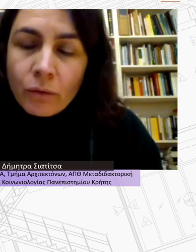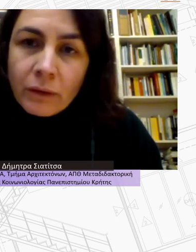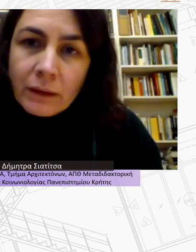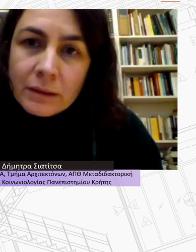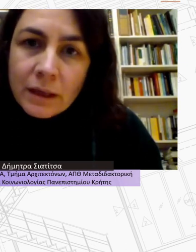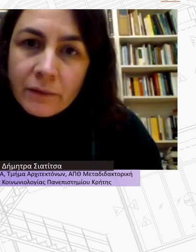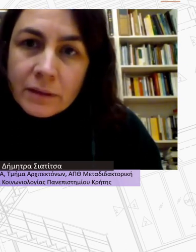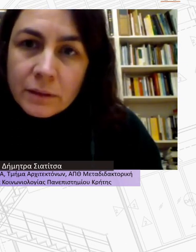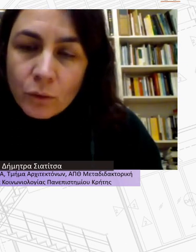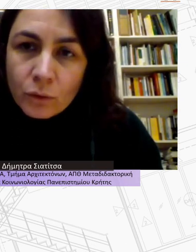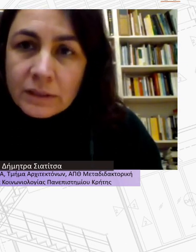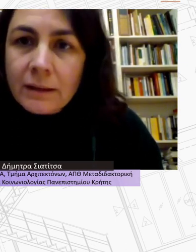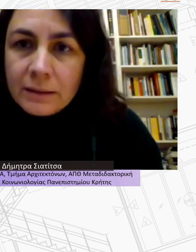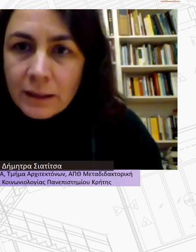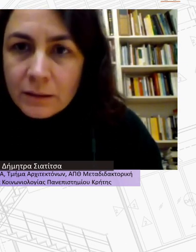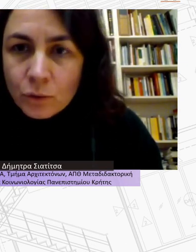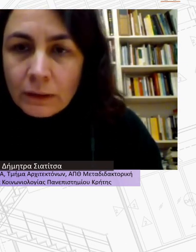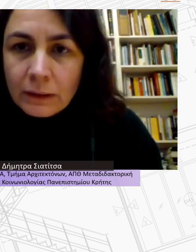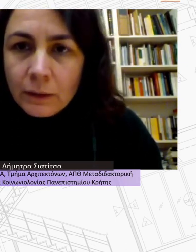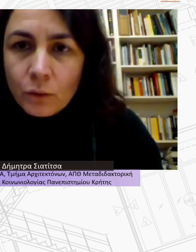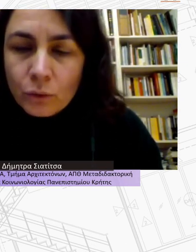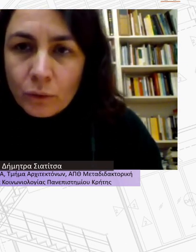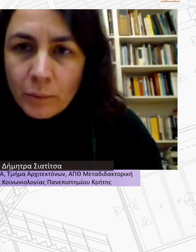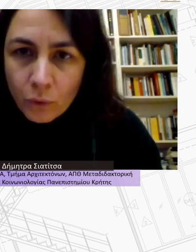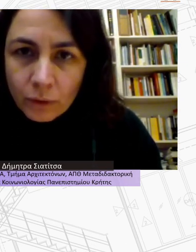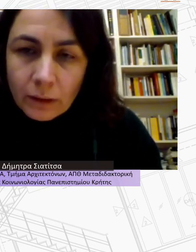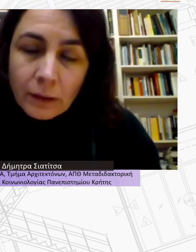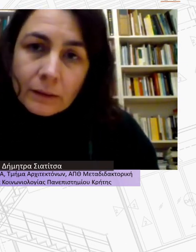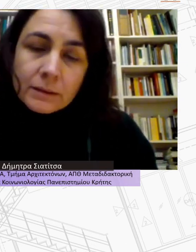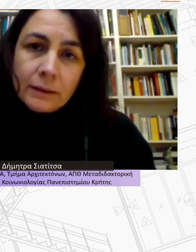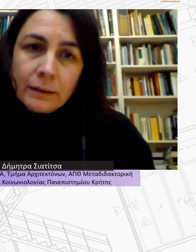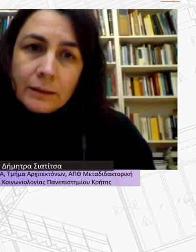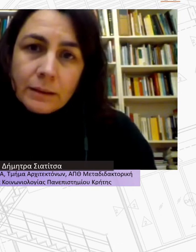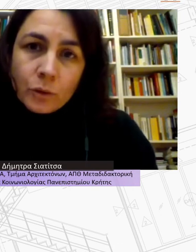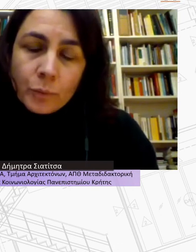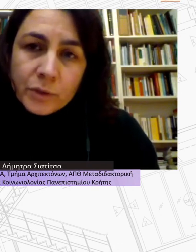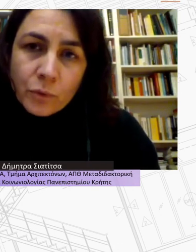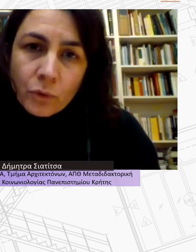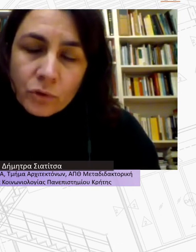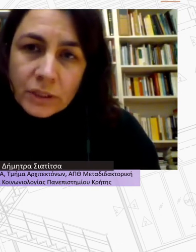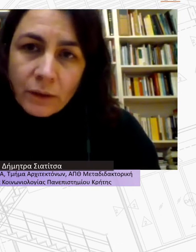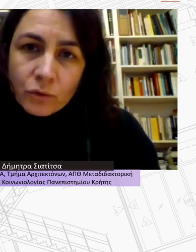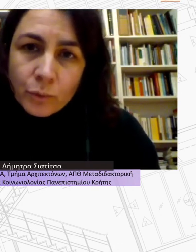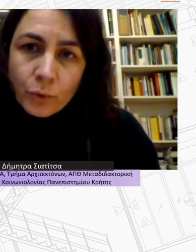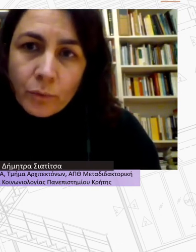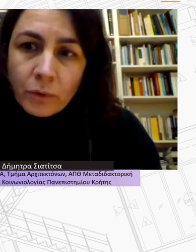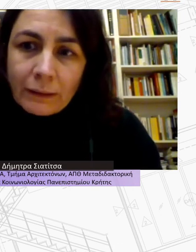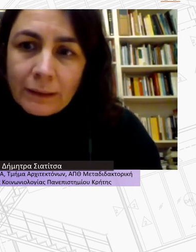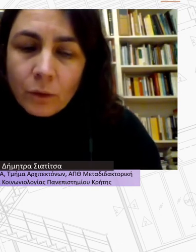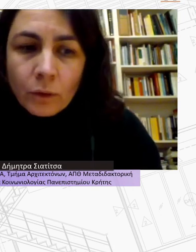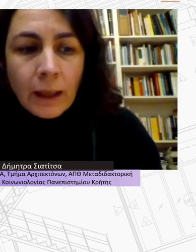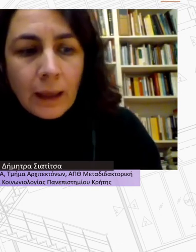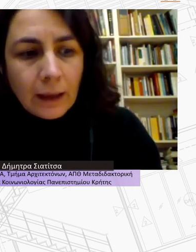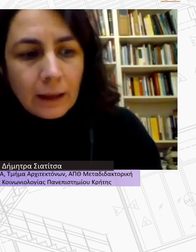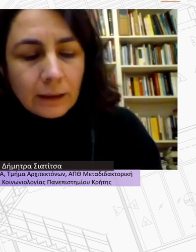οδηγεί σε αύξηση της αξίας των ακινήτων, των τιμών, της κατοικίας και εκτοπισμό συνήθως των προηγούμενων